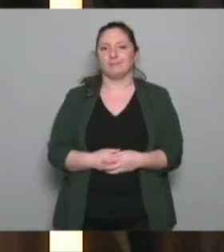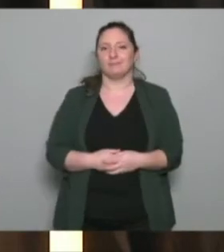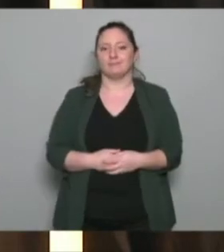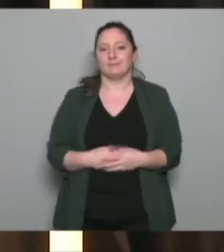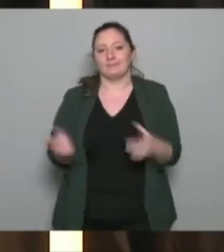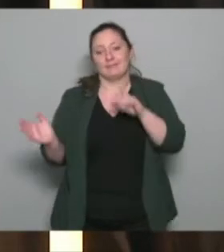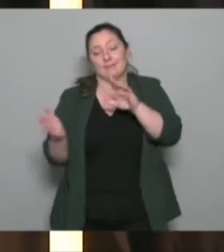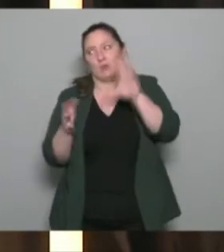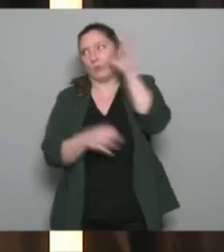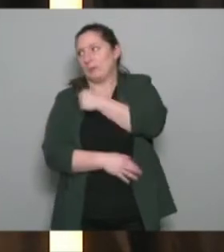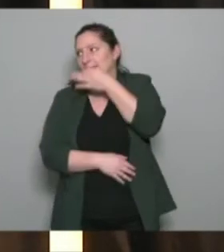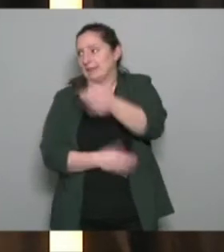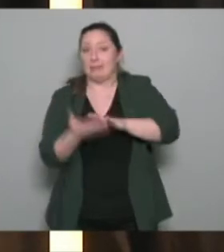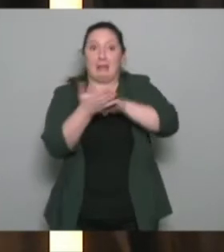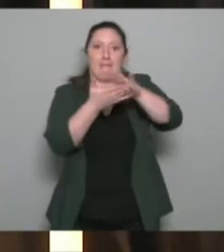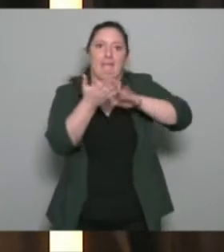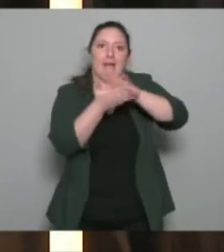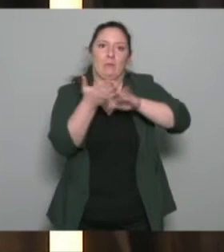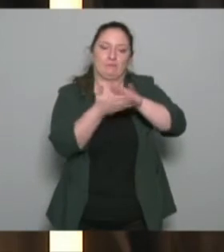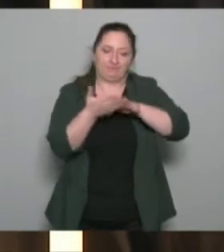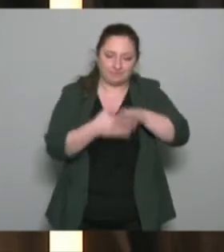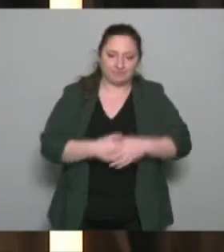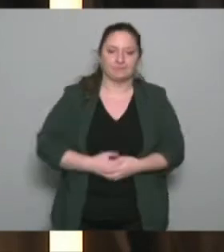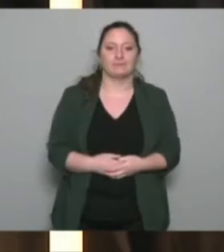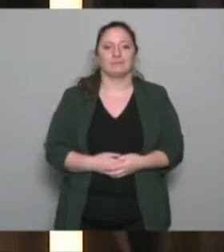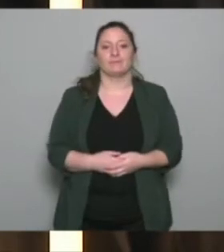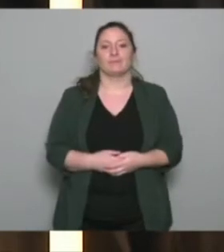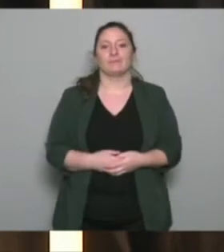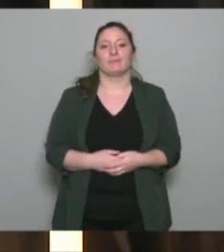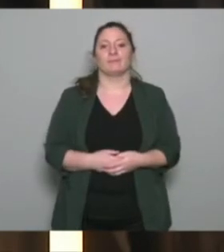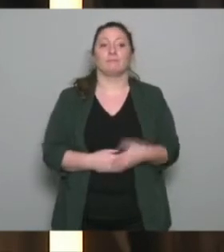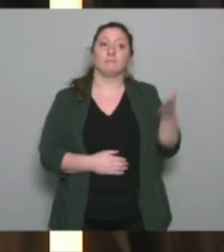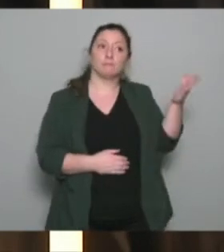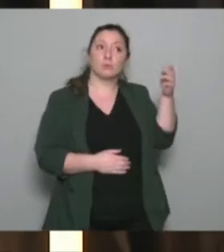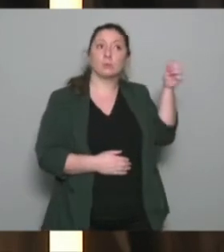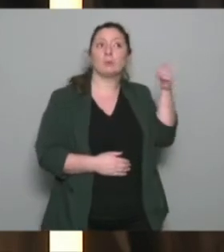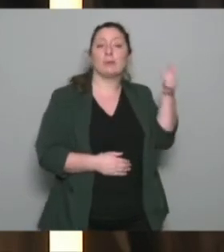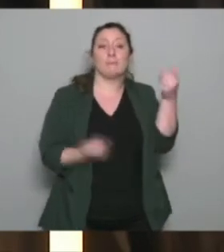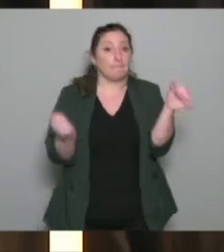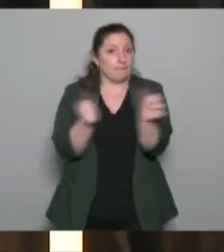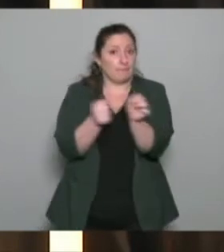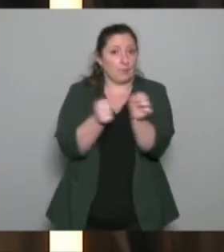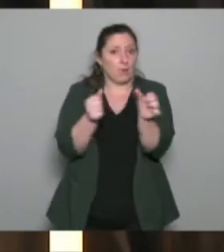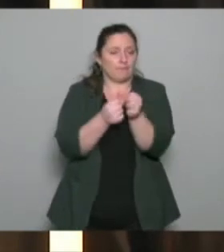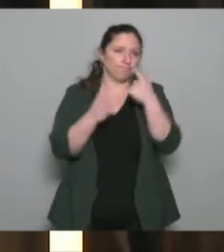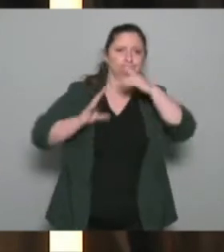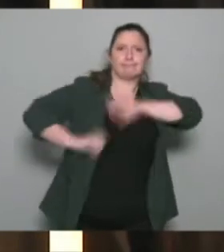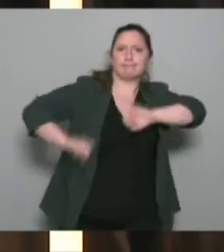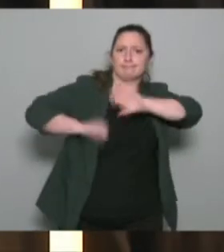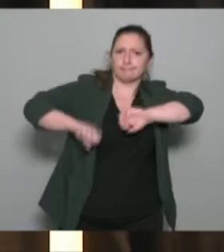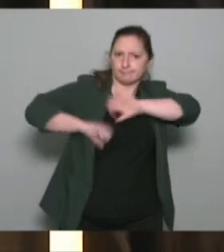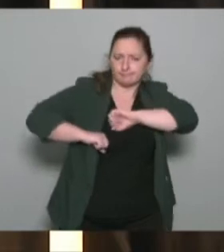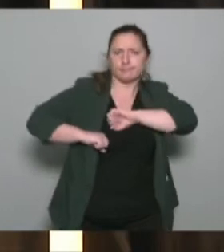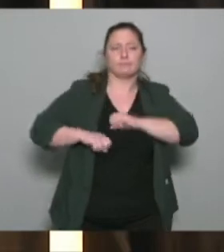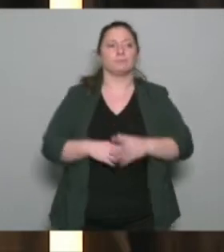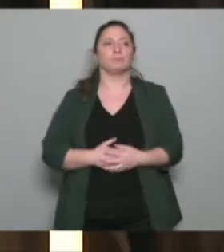J'aurais dû le présenter au départ. présente mes excuses par rapport à cela. Et donc, il a fait son expérimentation, si on peut appeler